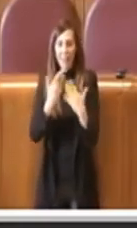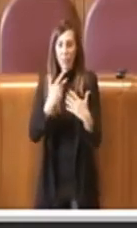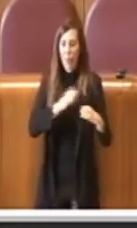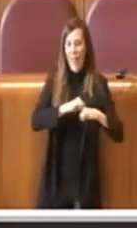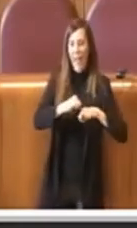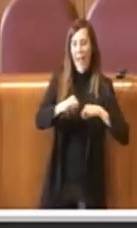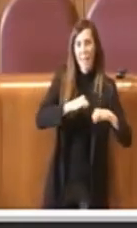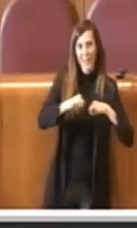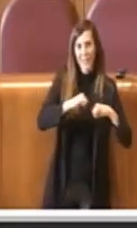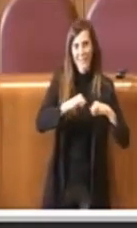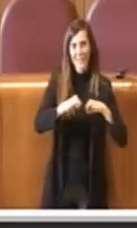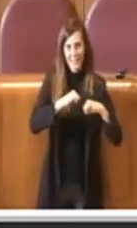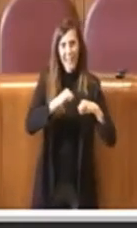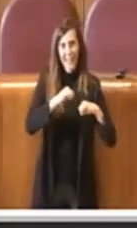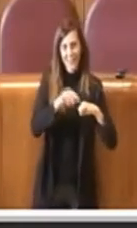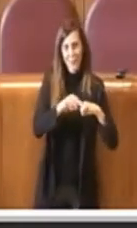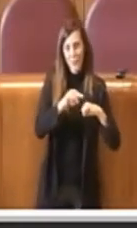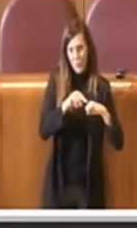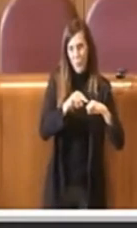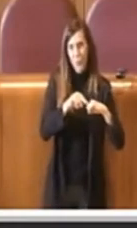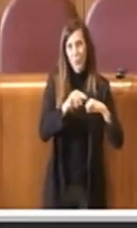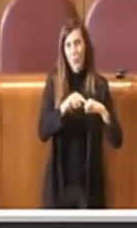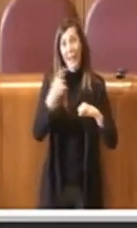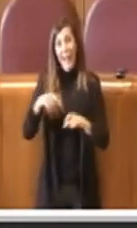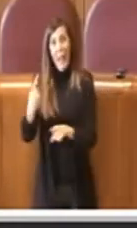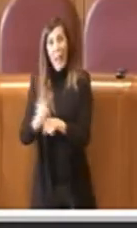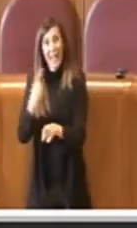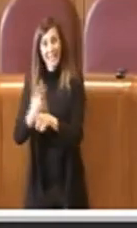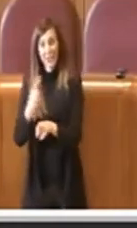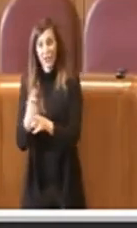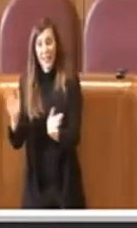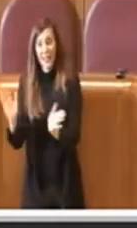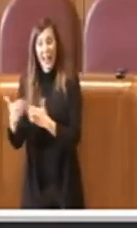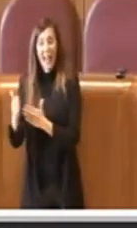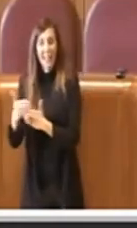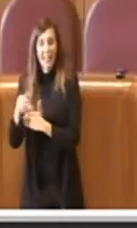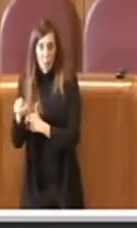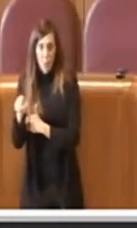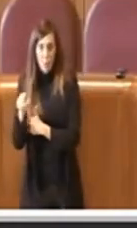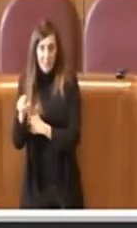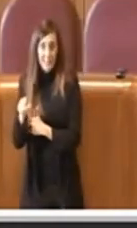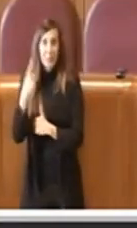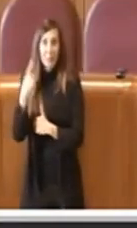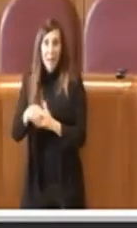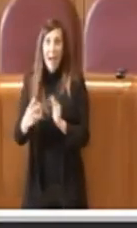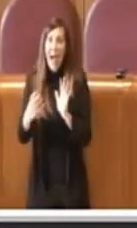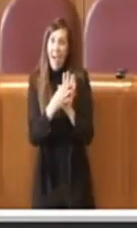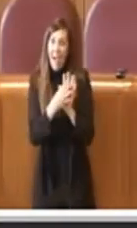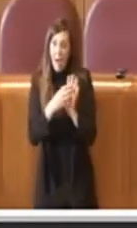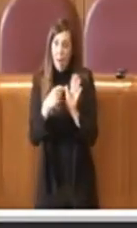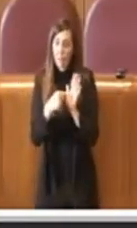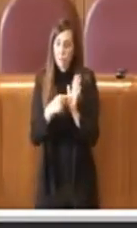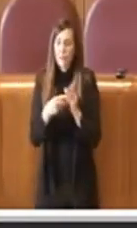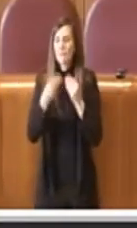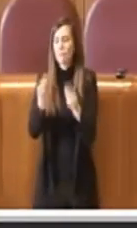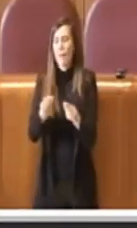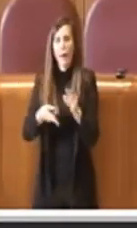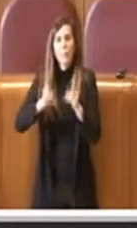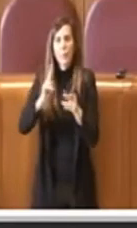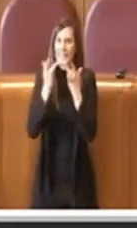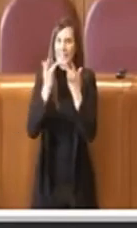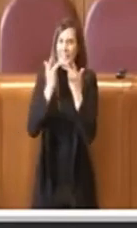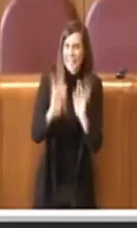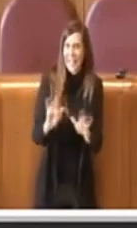e appunto le esigenze della categoria stessa, è un'applicazione che permetterà quindi di semplificare, di